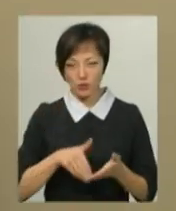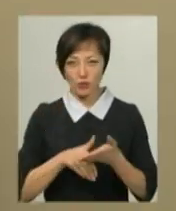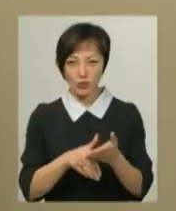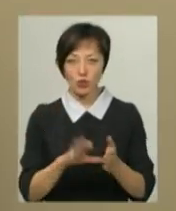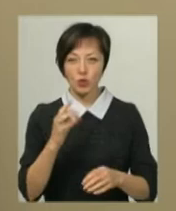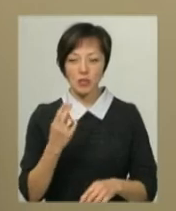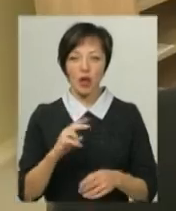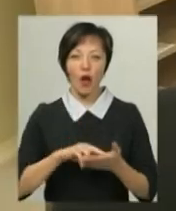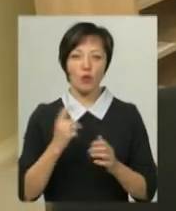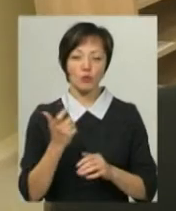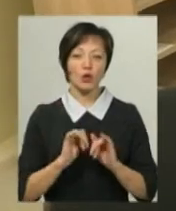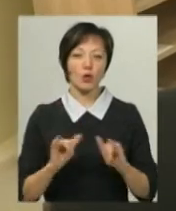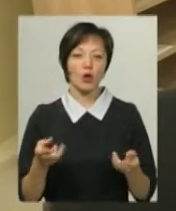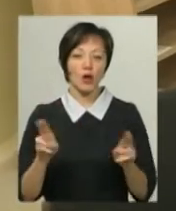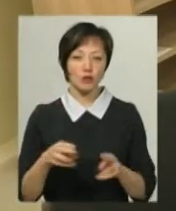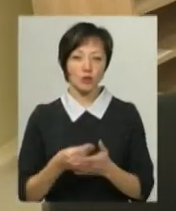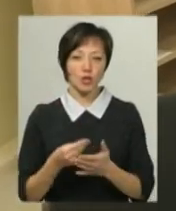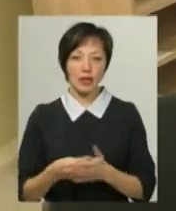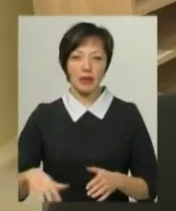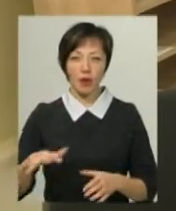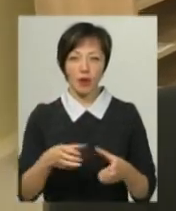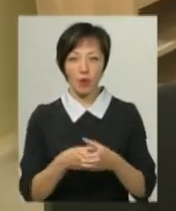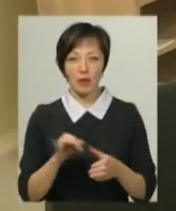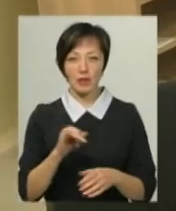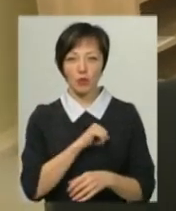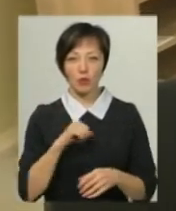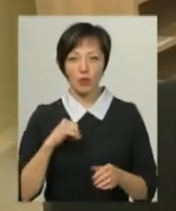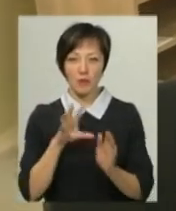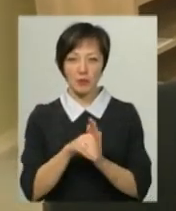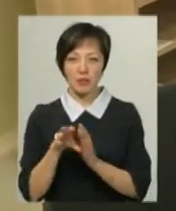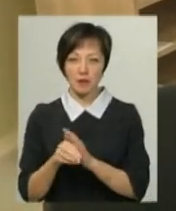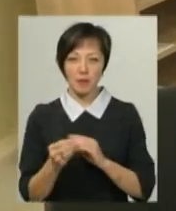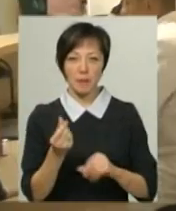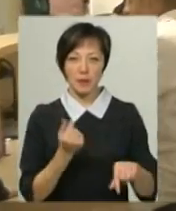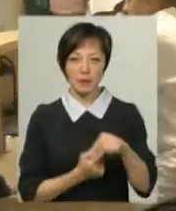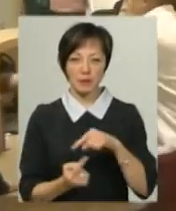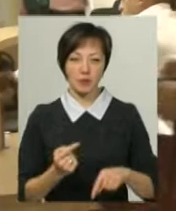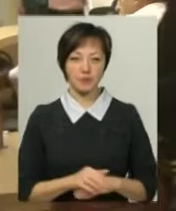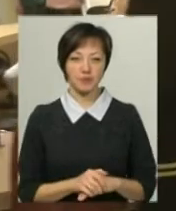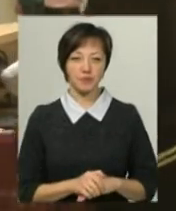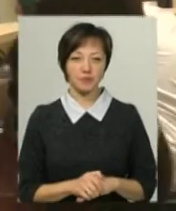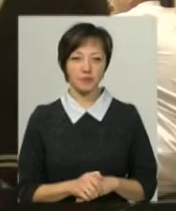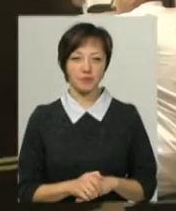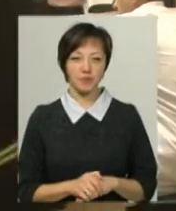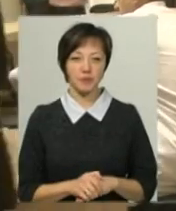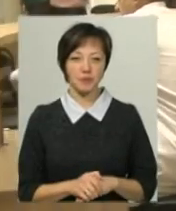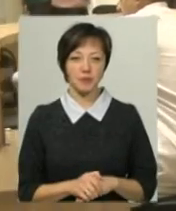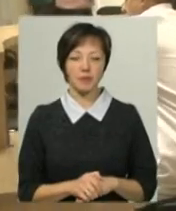соціально-економічний розвиток, решта – з бюджету тергромади та добровільні внески місцевих підприємців. Потреба була, тому що